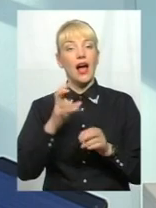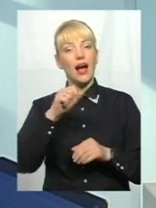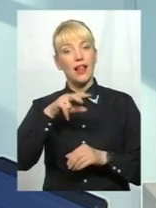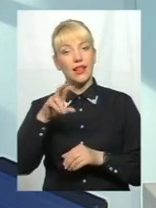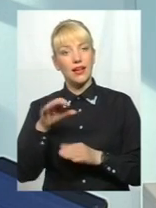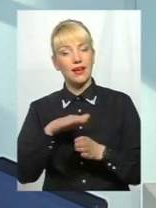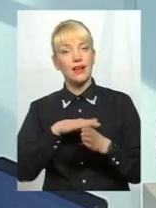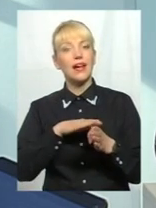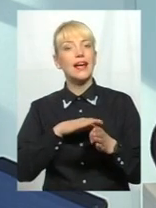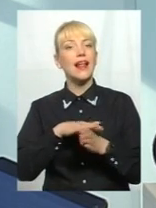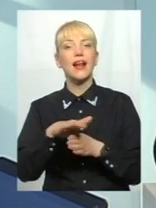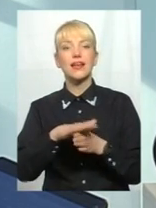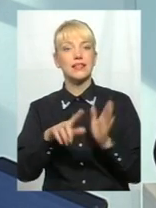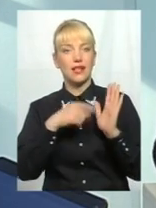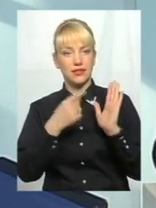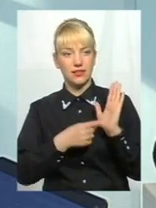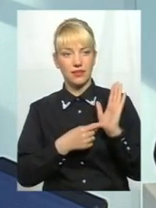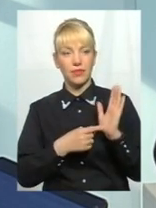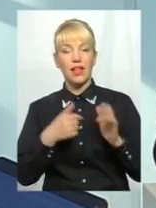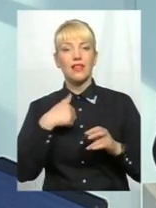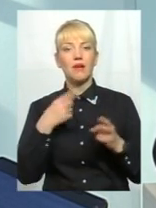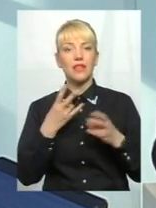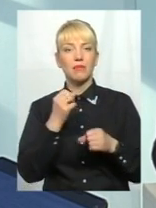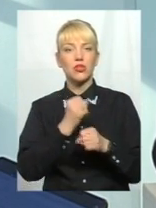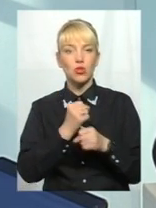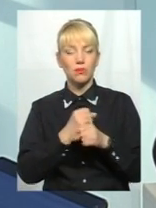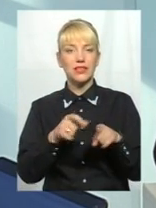нам треба було так зробити, що є громада,